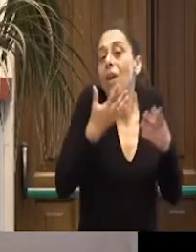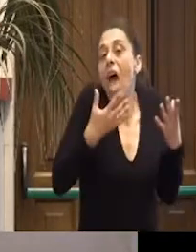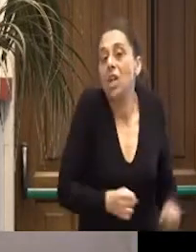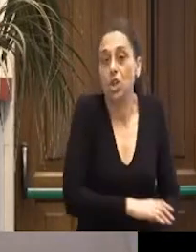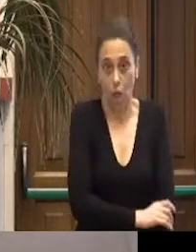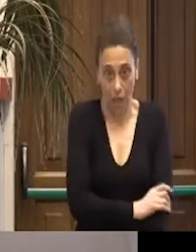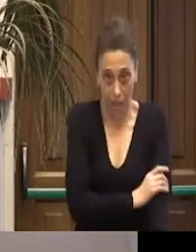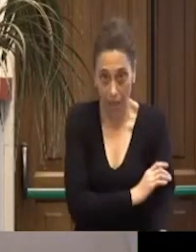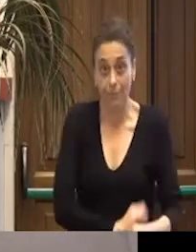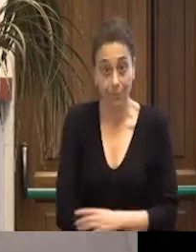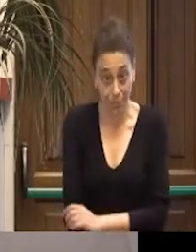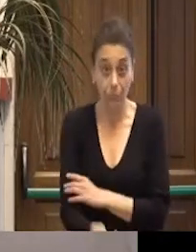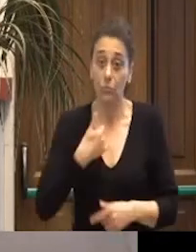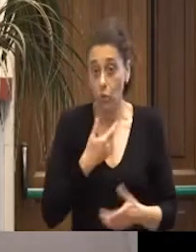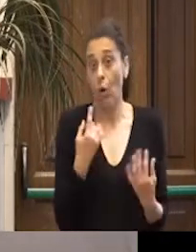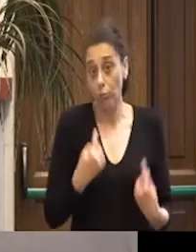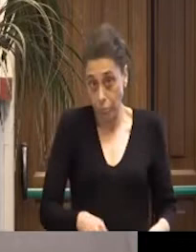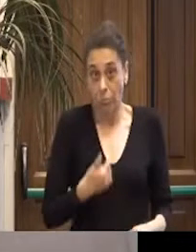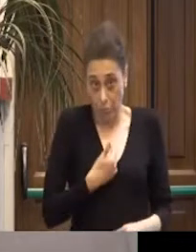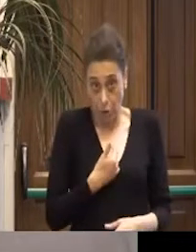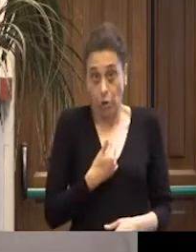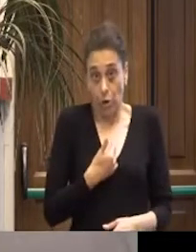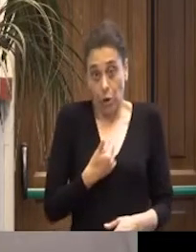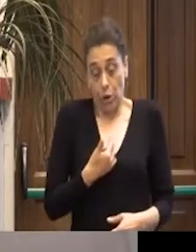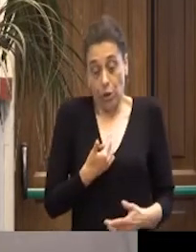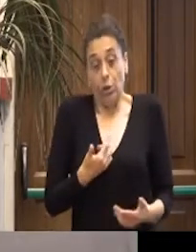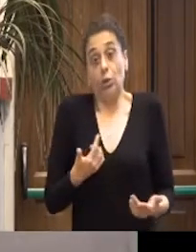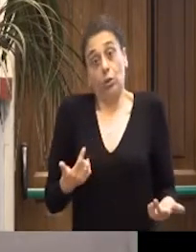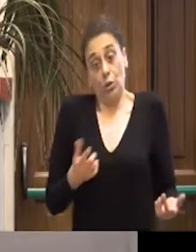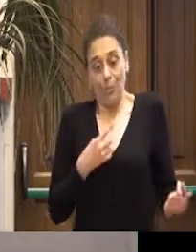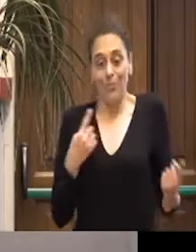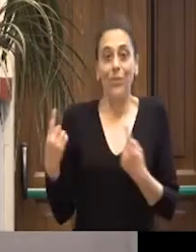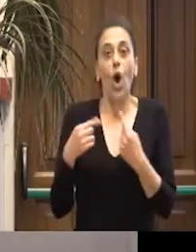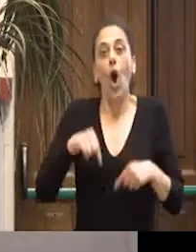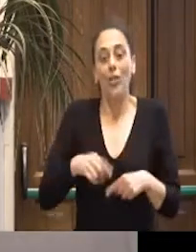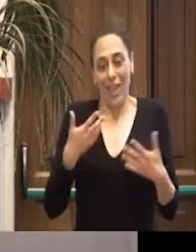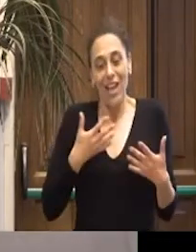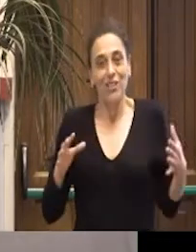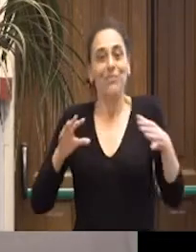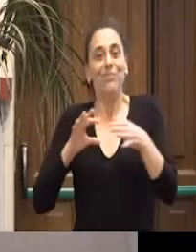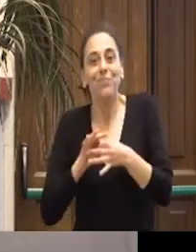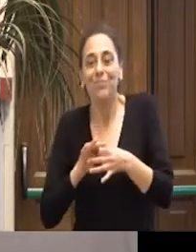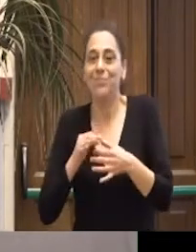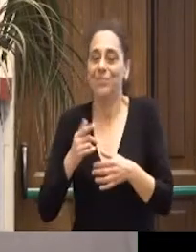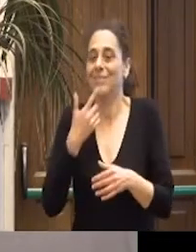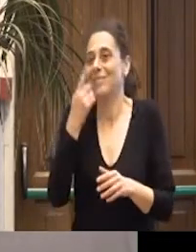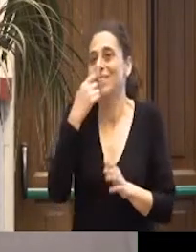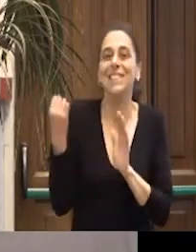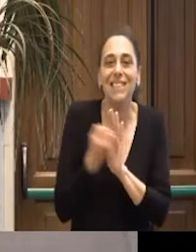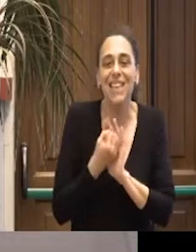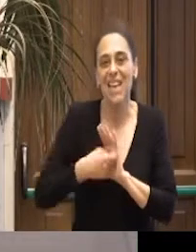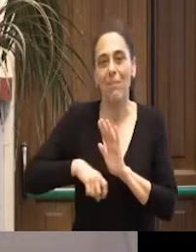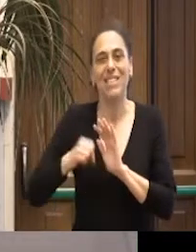quotidianamente partendo da noi stessi un contesto che è legato alla condanna dello stigma, degli